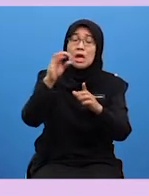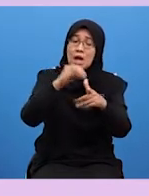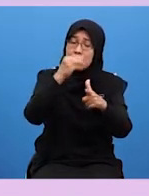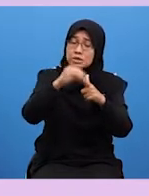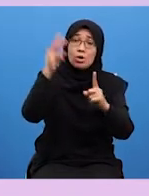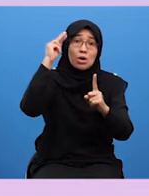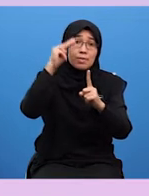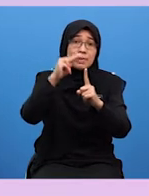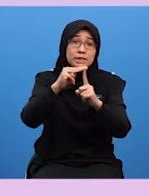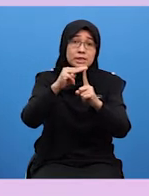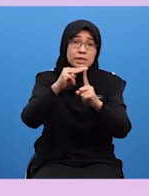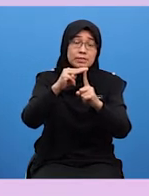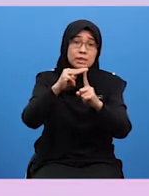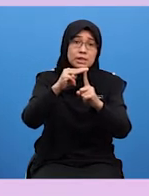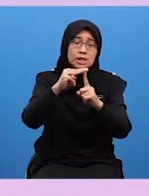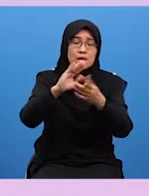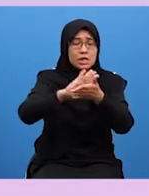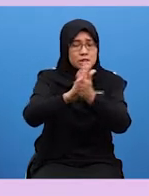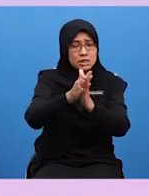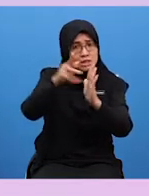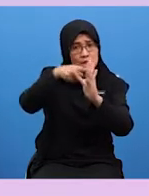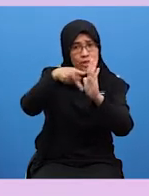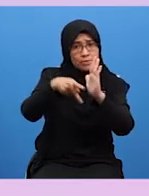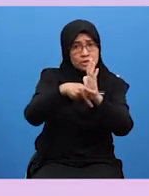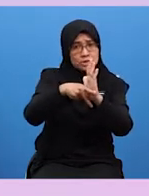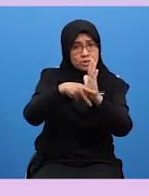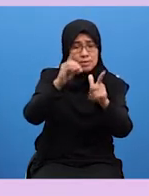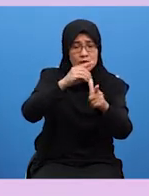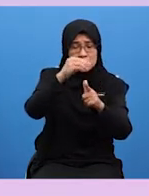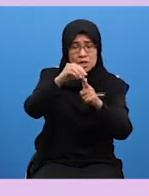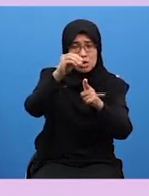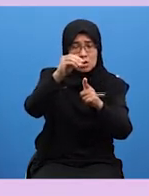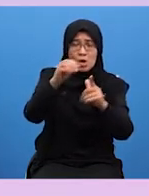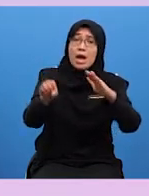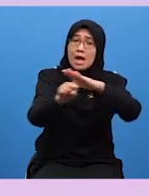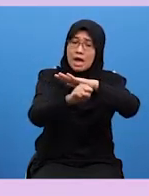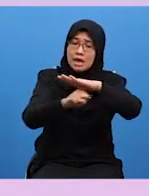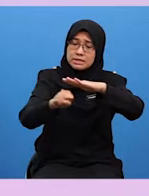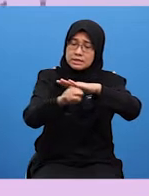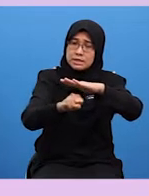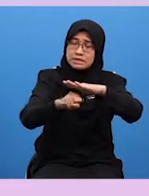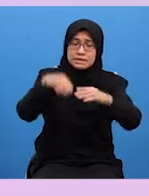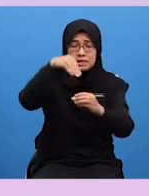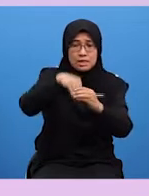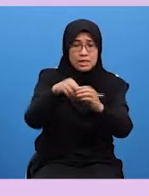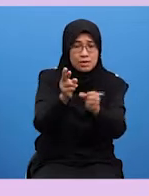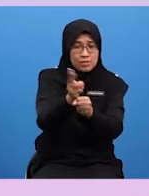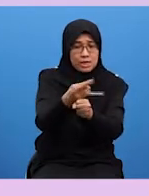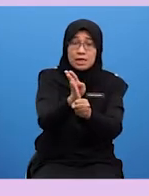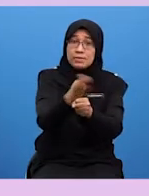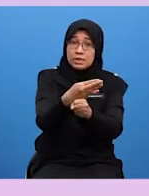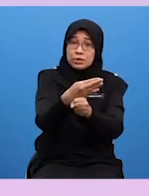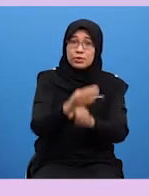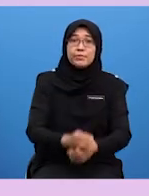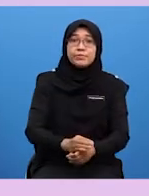Yang dijadikan sebagai prinsip atau asas dalam reka bentuk Dan sebenarnya Cikgu Arief, fungsi ini merujuk kepada